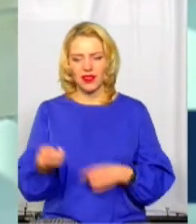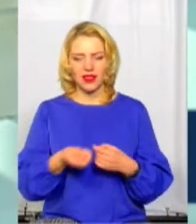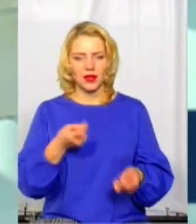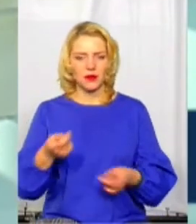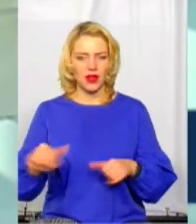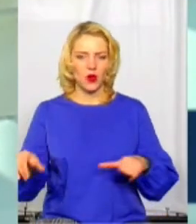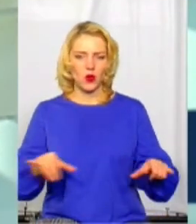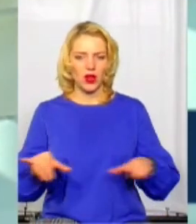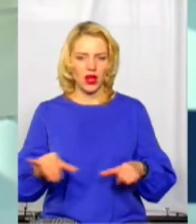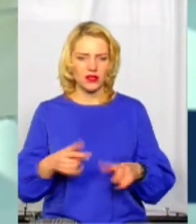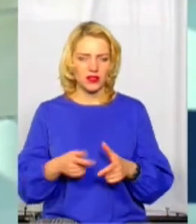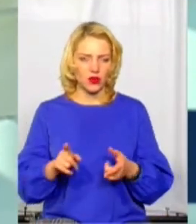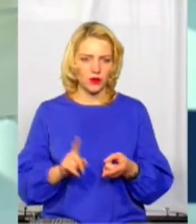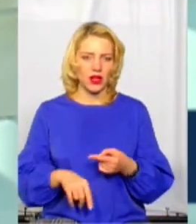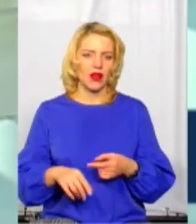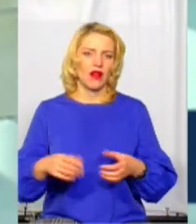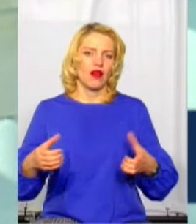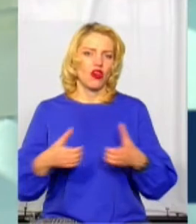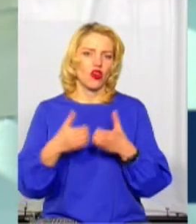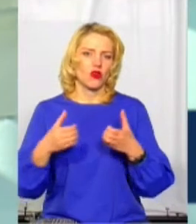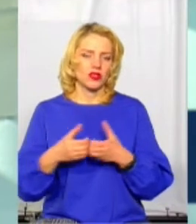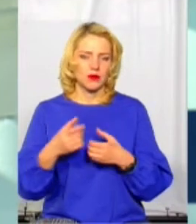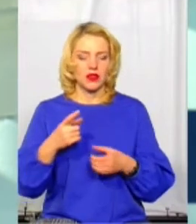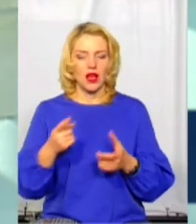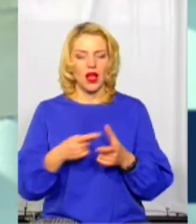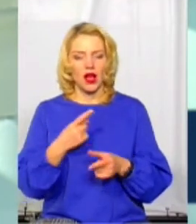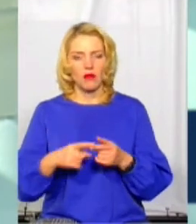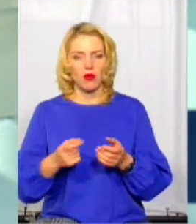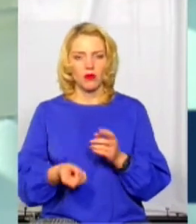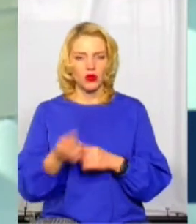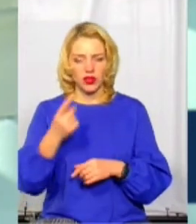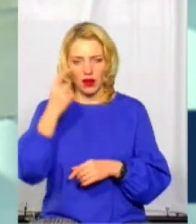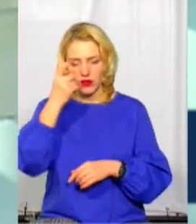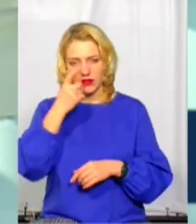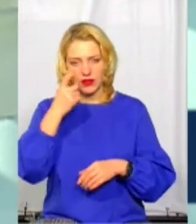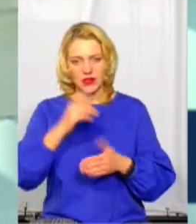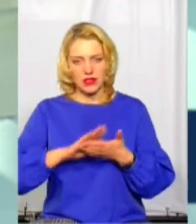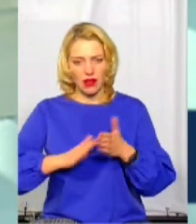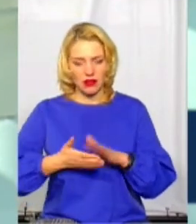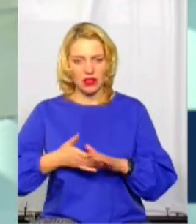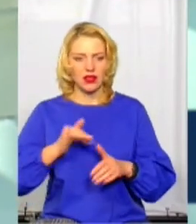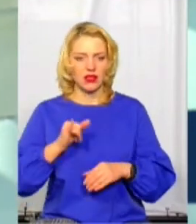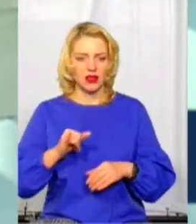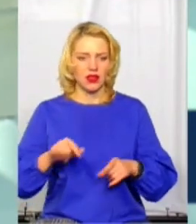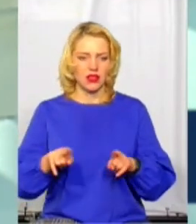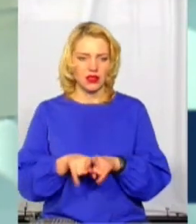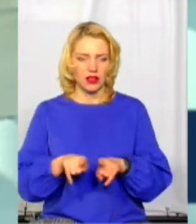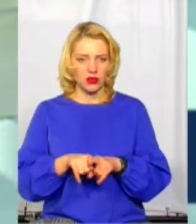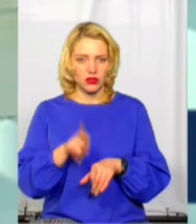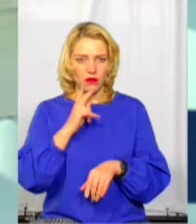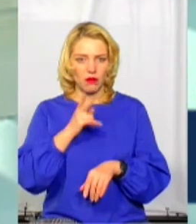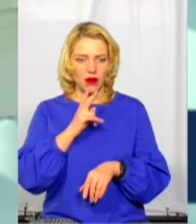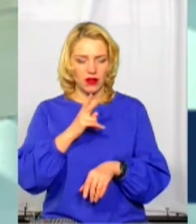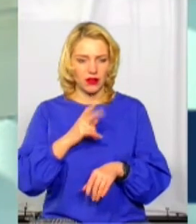розпиття або поява в нетверзому стані громадського місця, що вражає людську гідність і мораль. І так само куріння. Тобто,